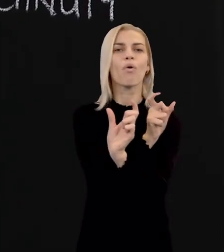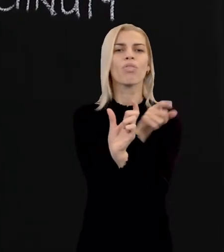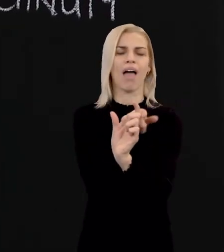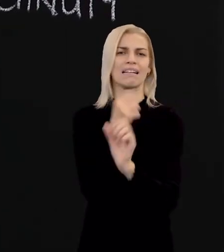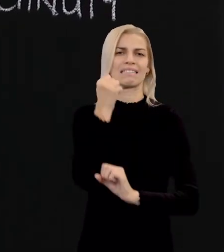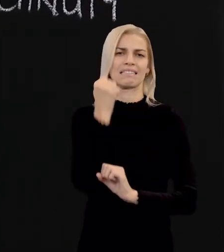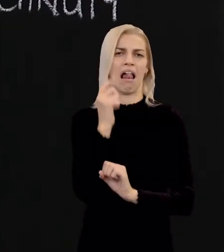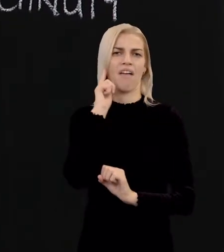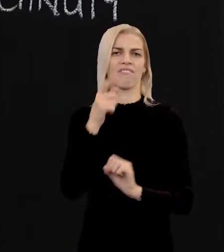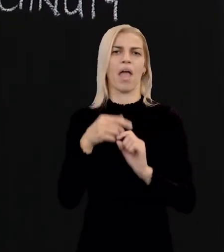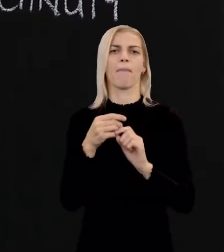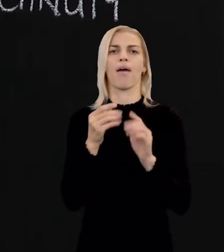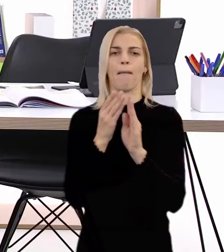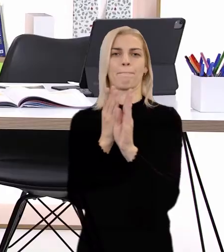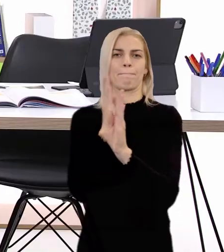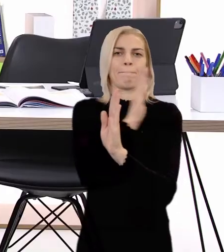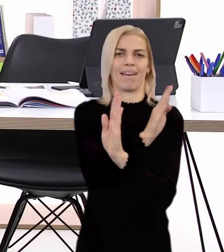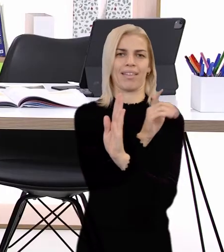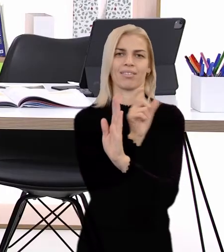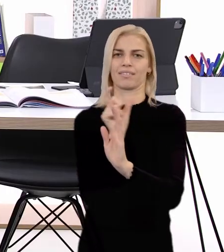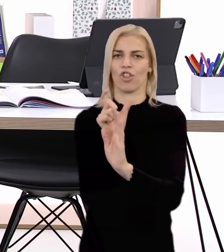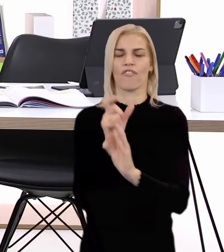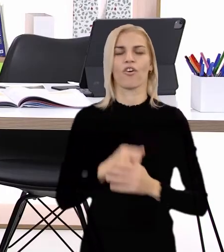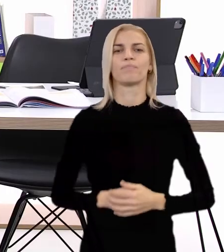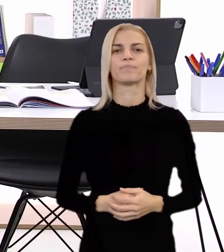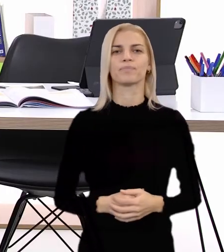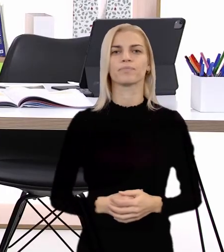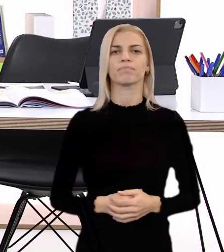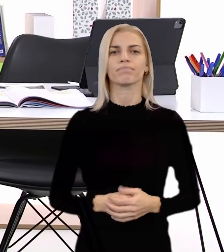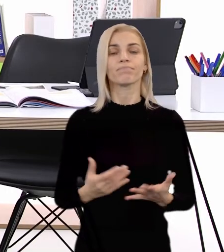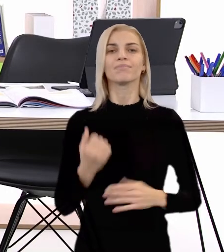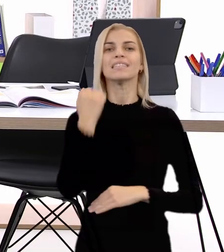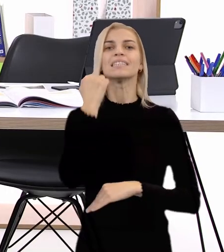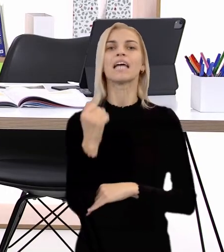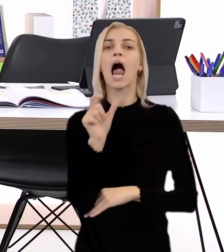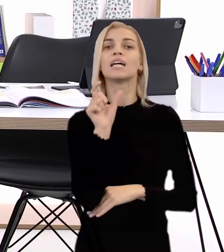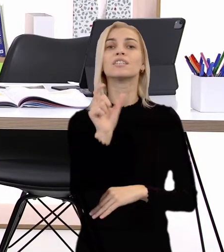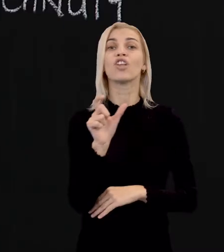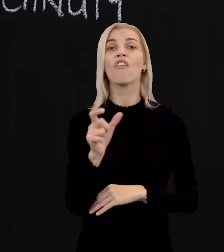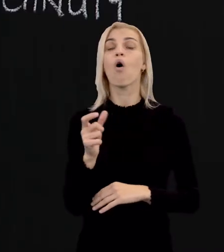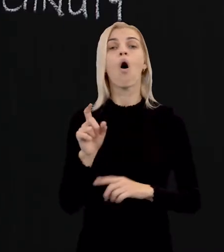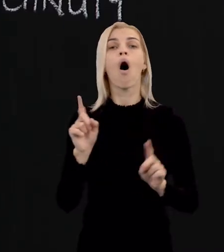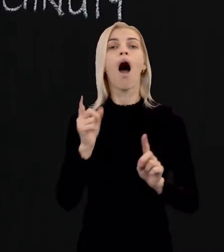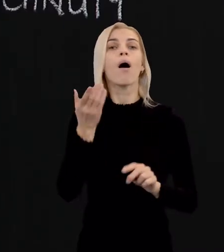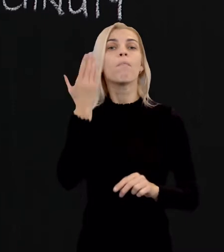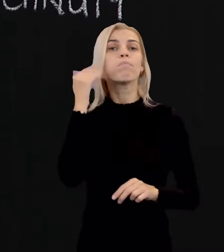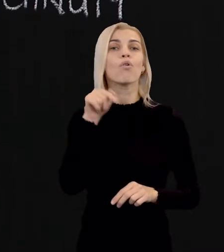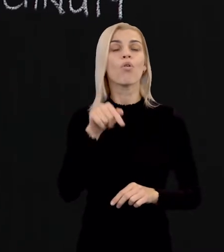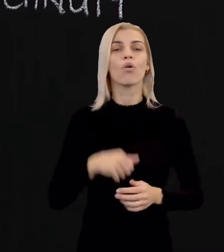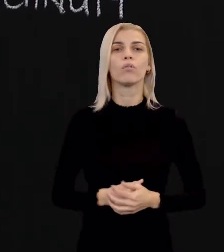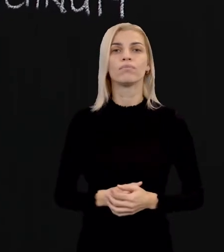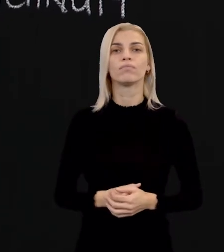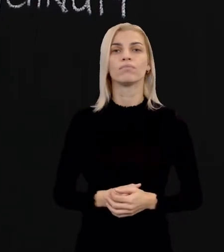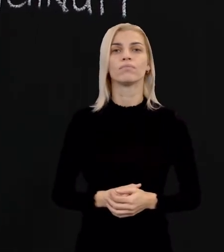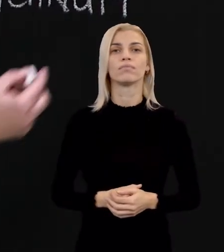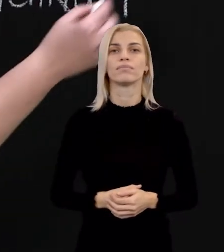pred, tak preto sa to volá predpona. A čo myslíte? Kde je to základové slovo? Aké slovo tu bolo? Z ktorého